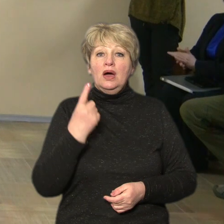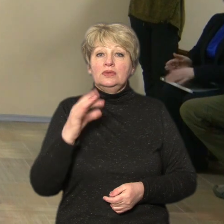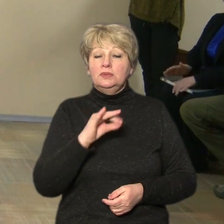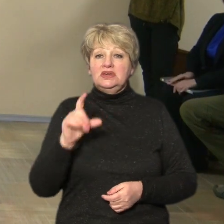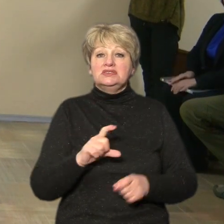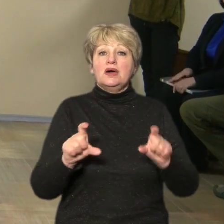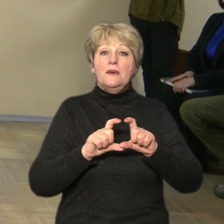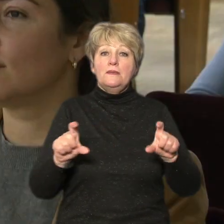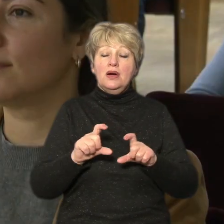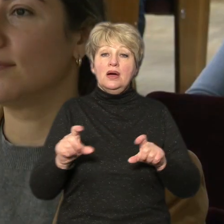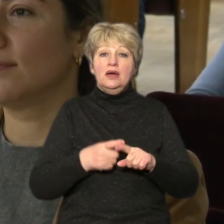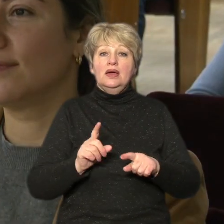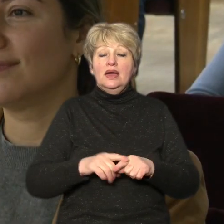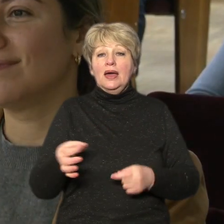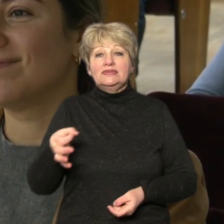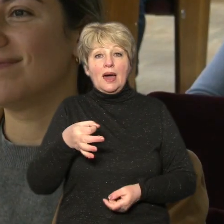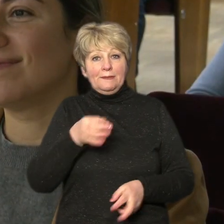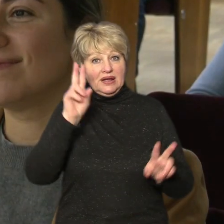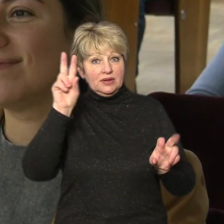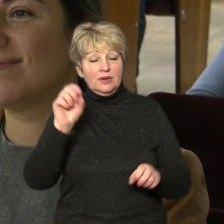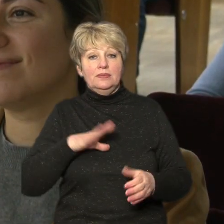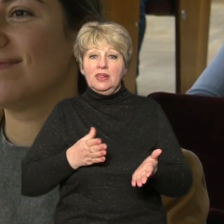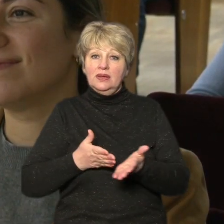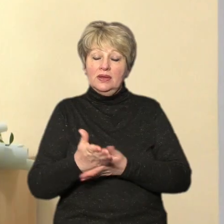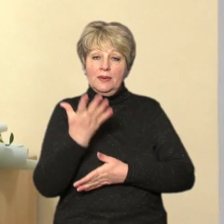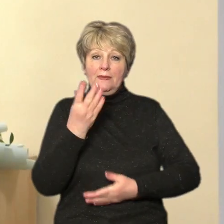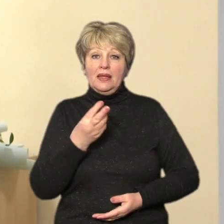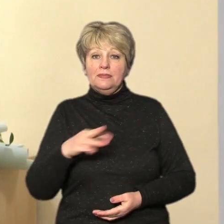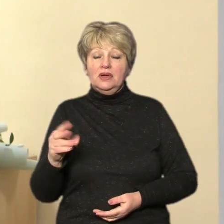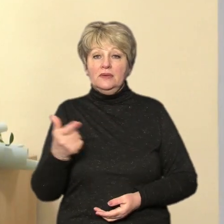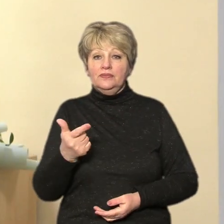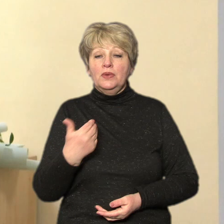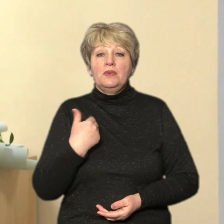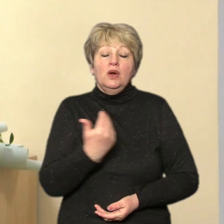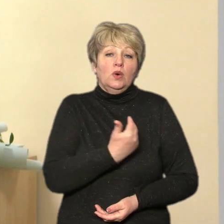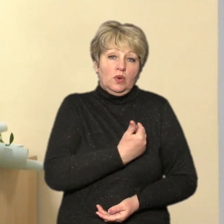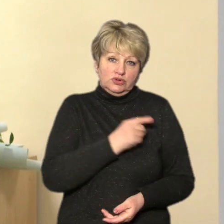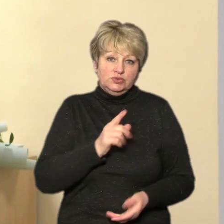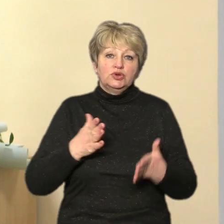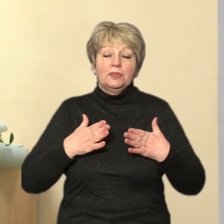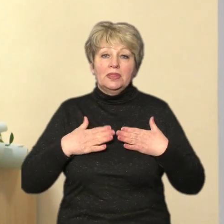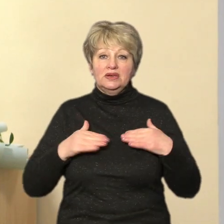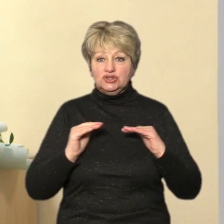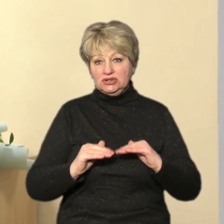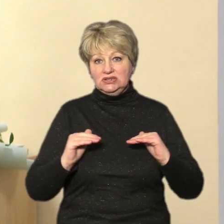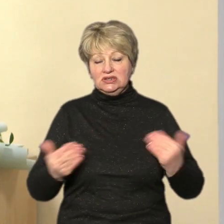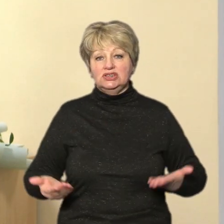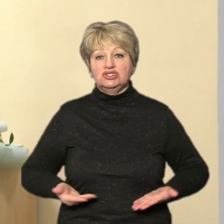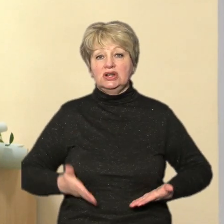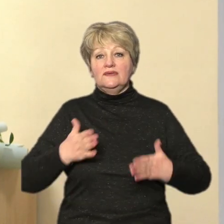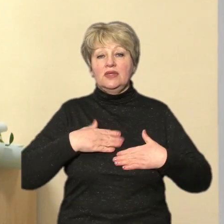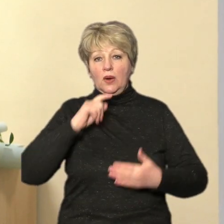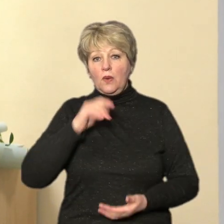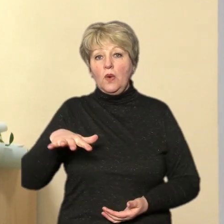доброчинного фонду таблеточки. На це спрямували 5 мільйонів гривень. Ми хочемо, щоб наші діти жили в нашій країні,